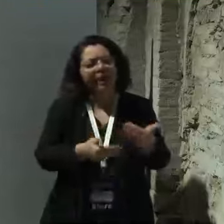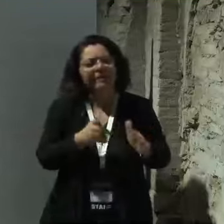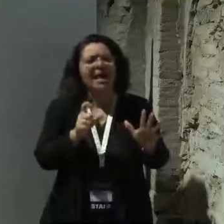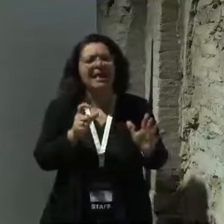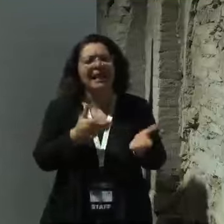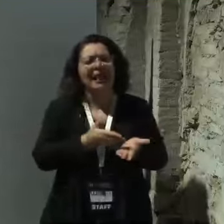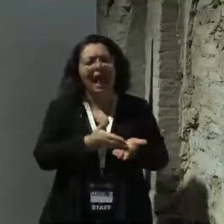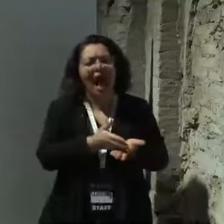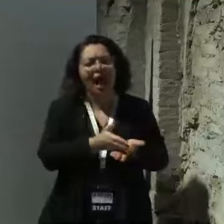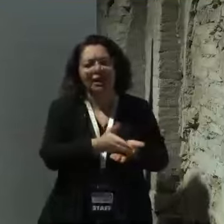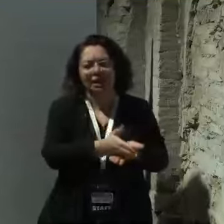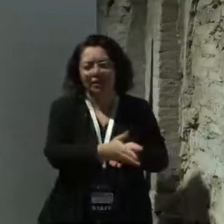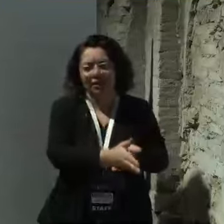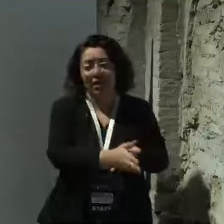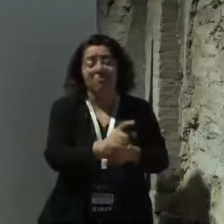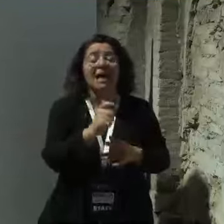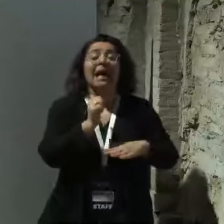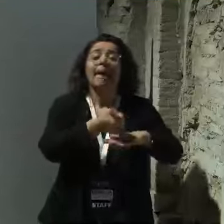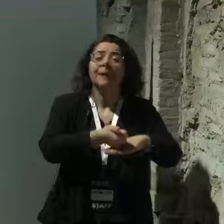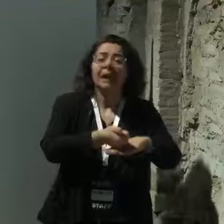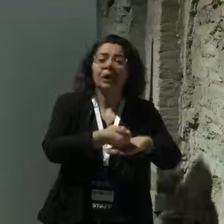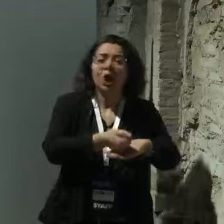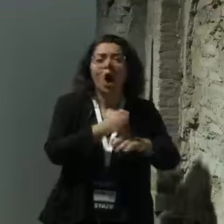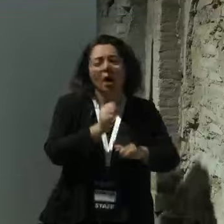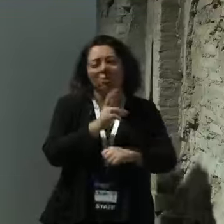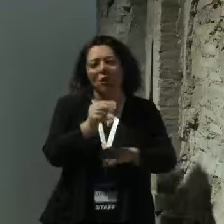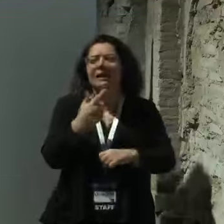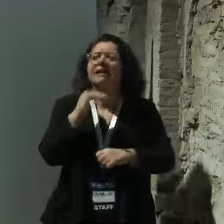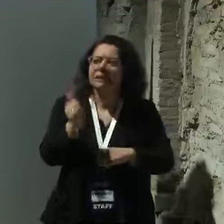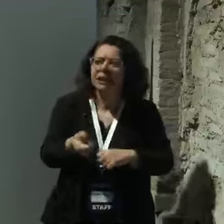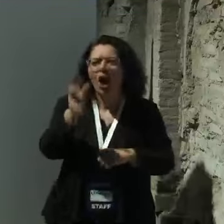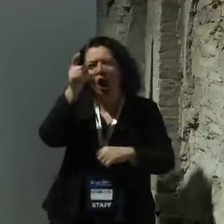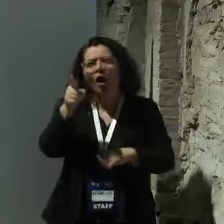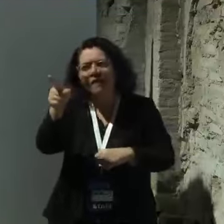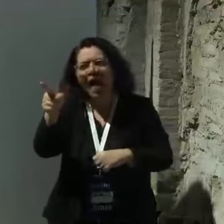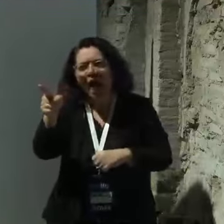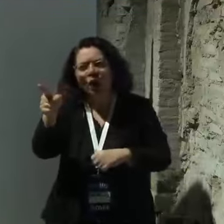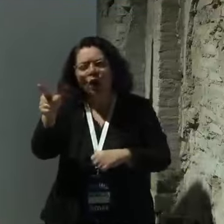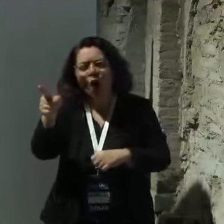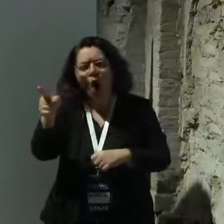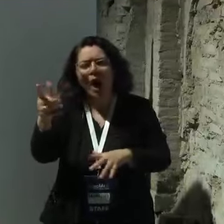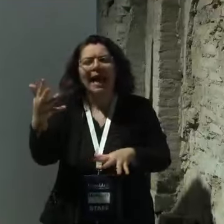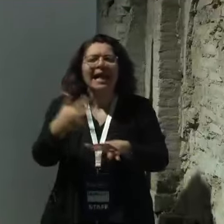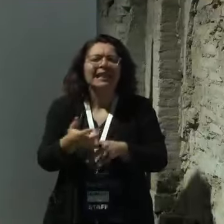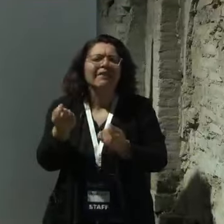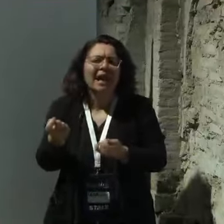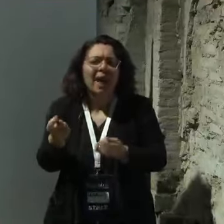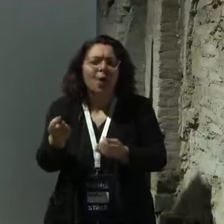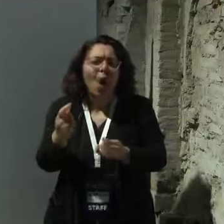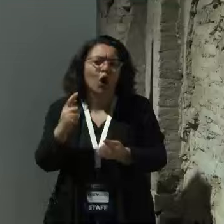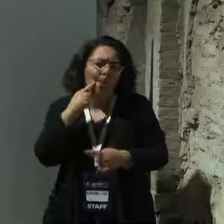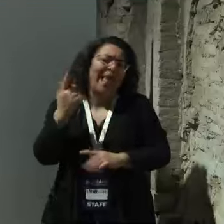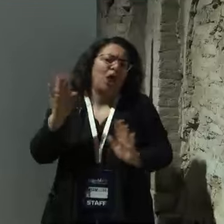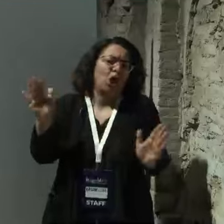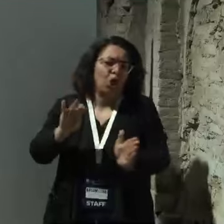è un paese dove gli imprenditori ti dicono sì, questo governo sta facendo bene perché interviene il meno possibile e quindi